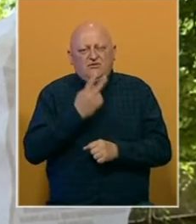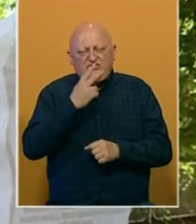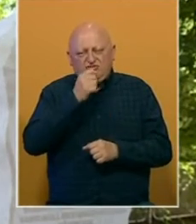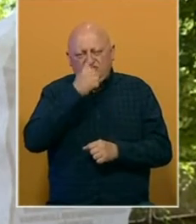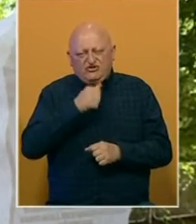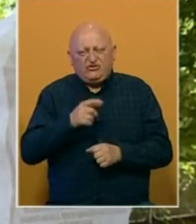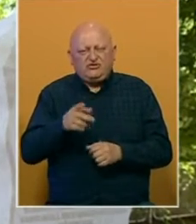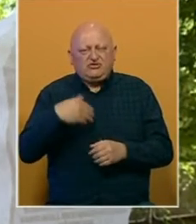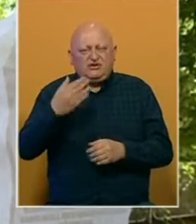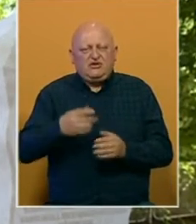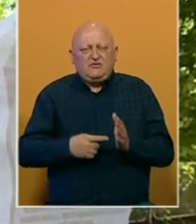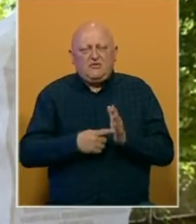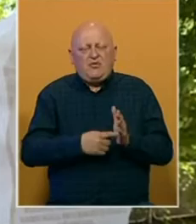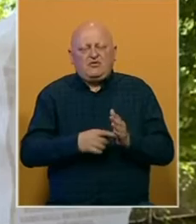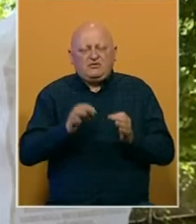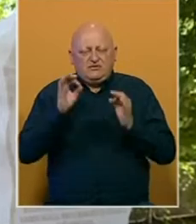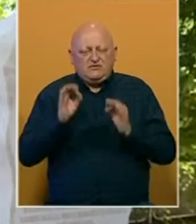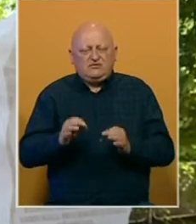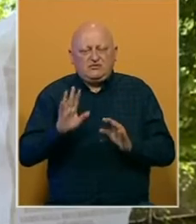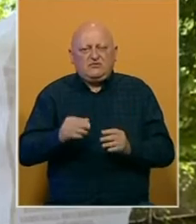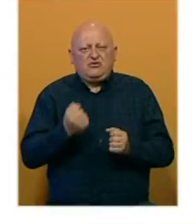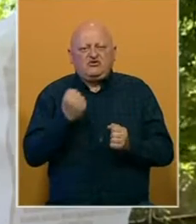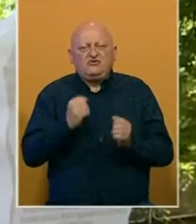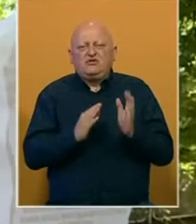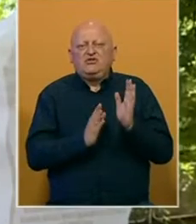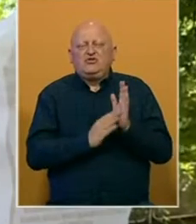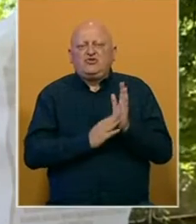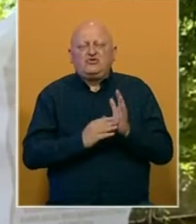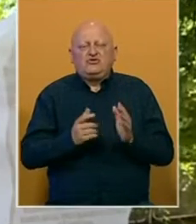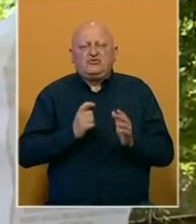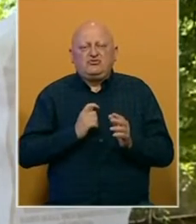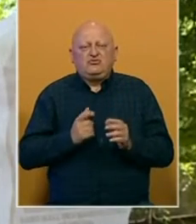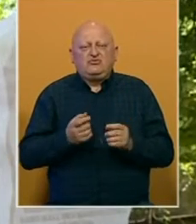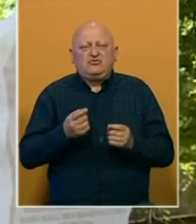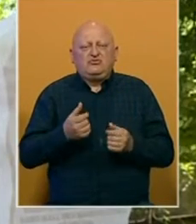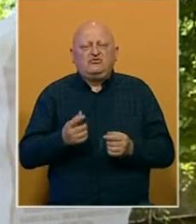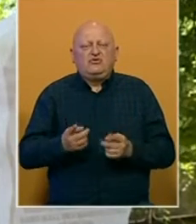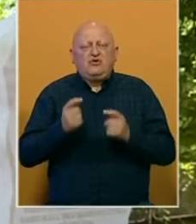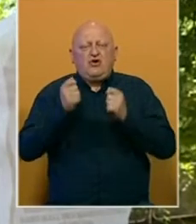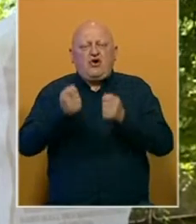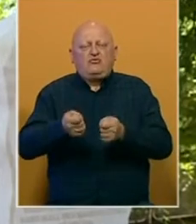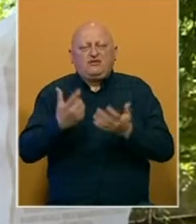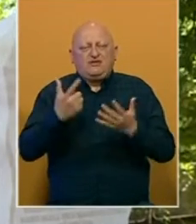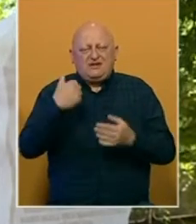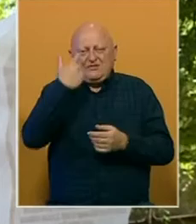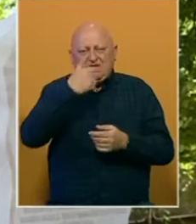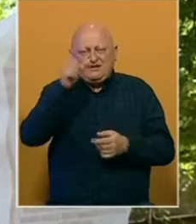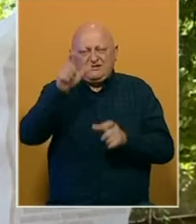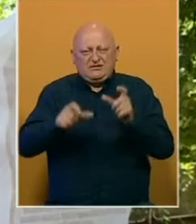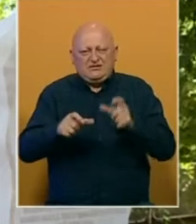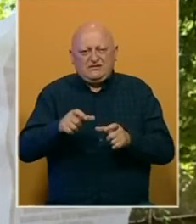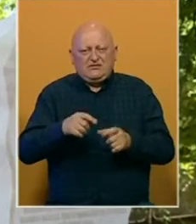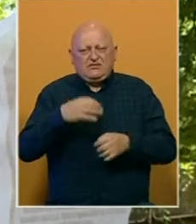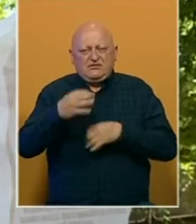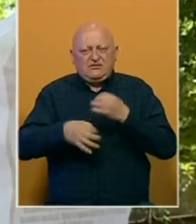će istraga dalje pokazati, ali sigurno imaju čvrste dokaze. Očekuje se uskoro podizanje optužnice za ovih sedam lica, a